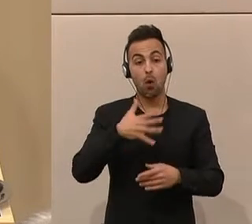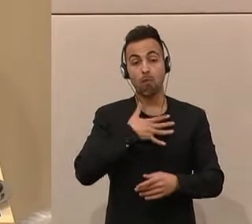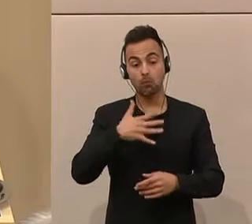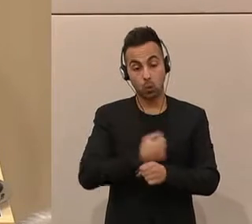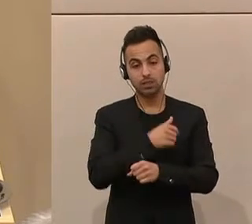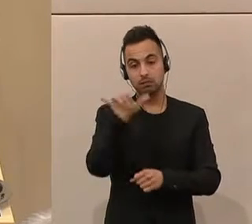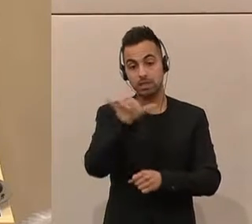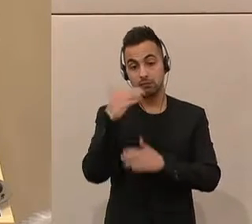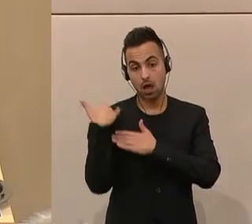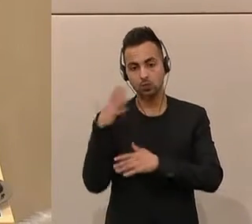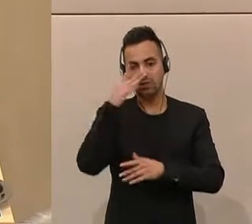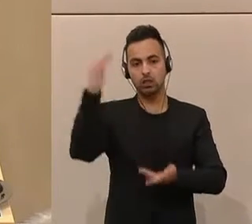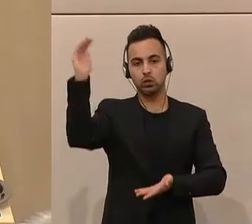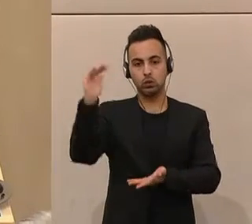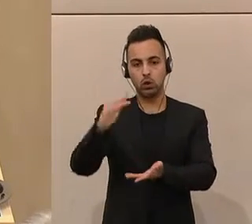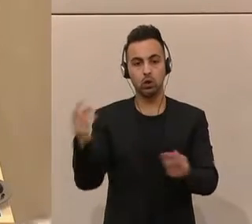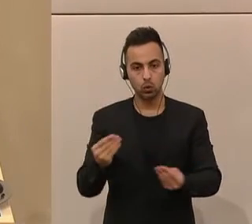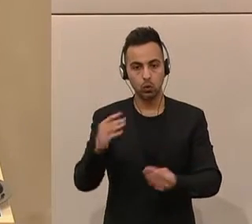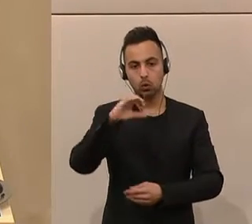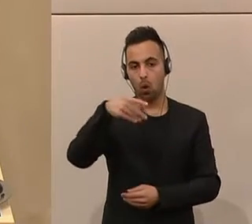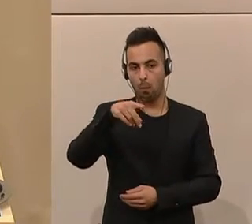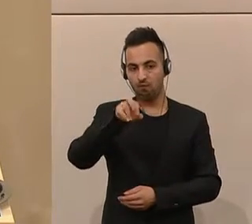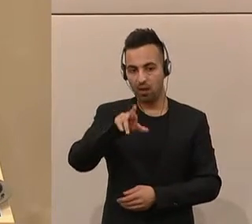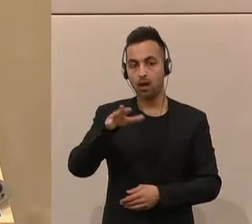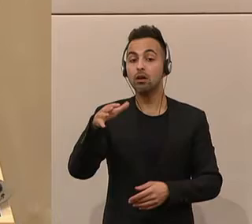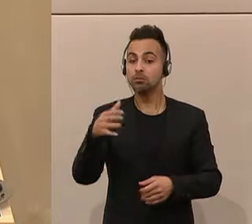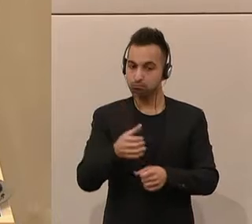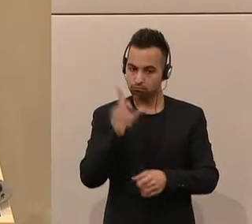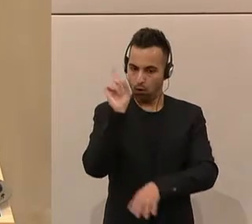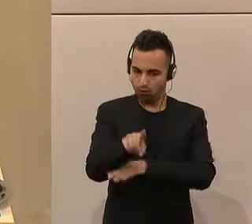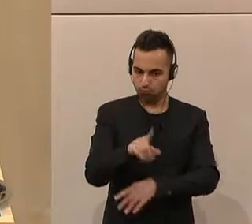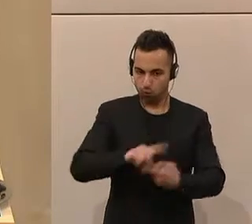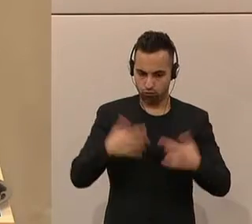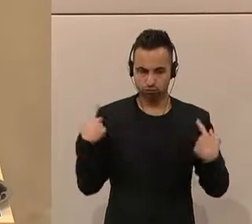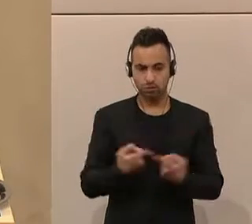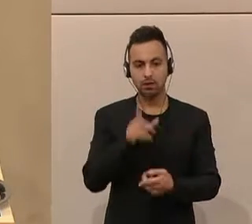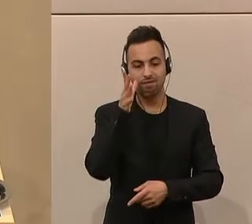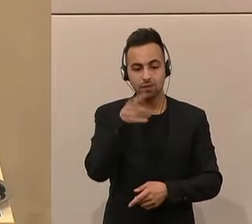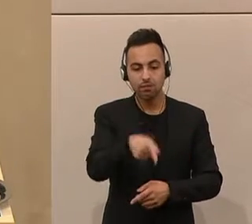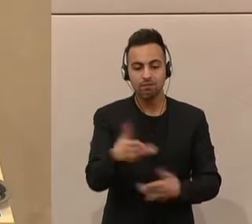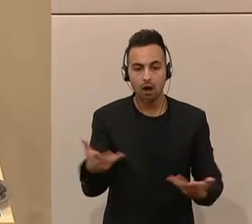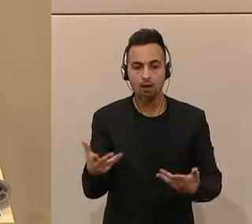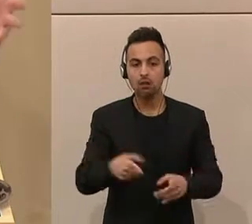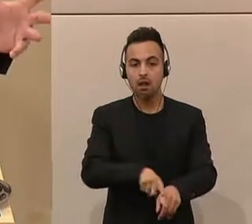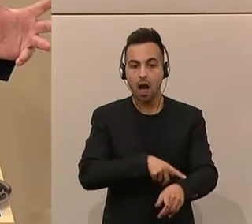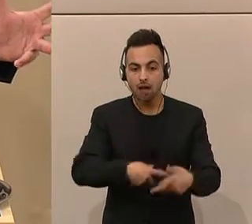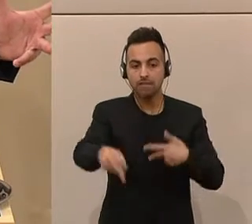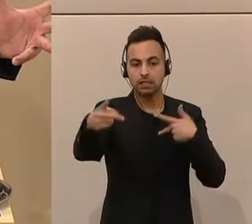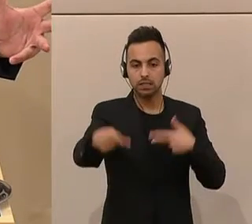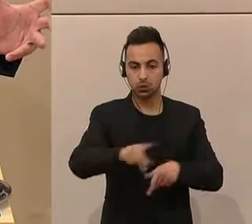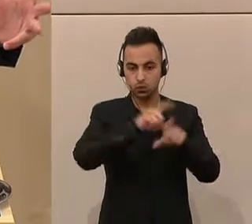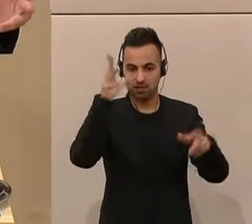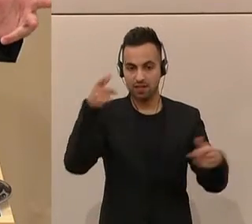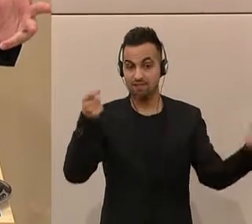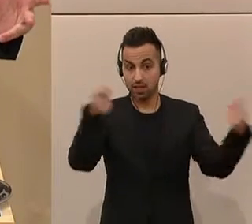Zinsbelastungen zurückgehen, weil Gott sei Dank der Öpfer im Auftrag natürlich der Politik hier sehr langfristig Schulden finanziert. Bemerkenswert finde ich